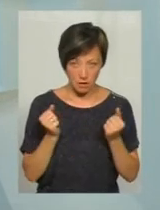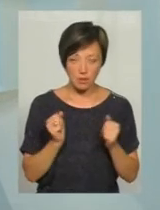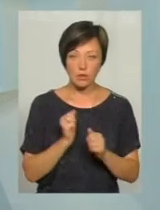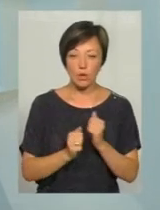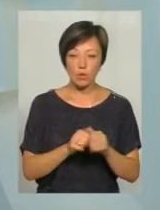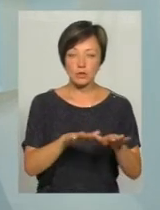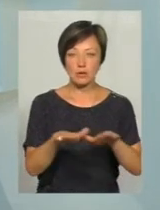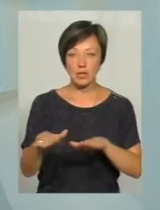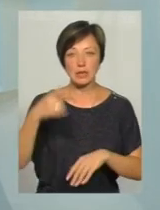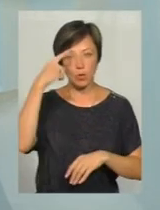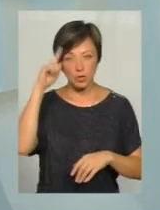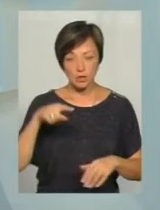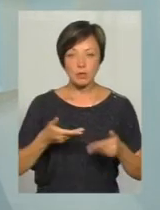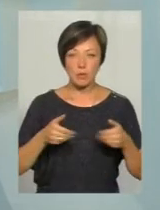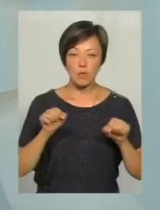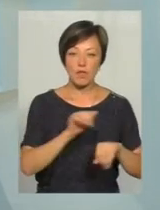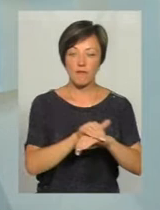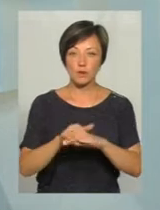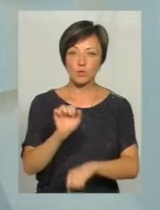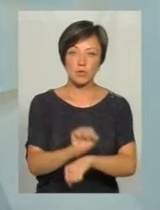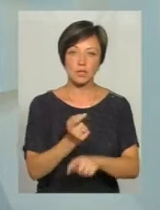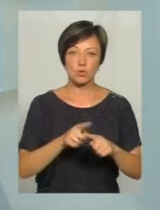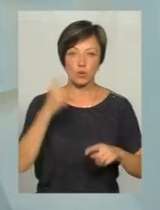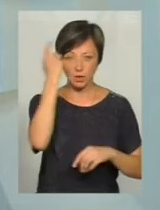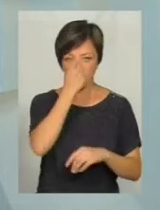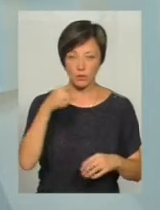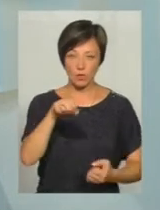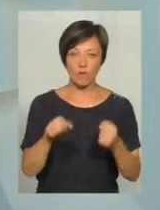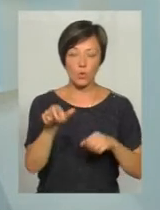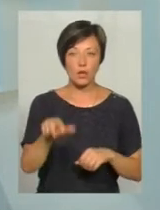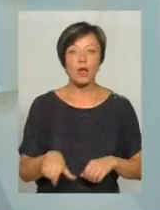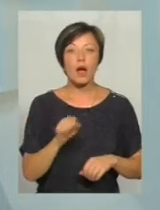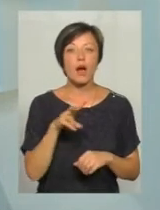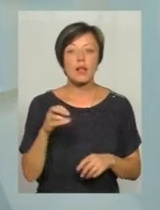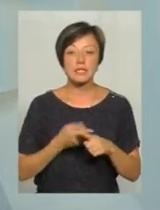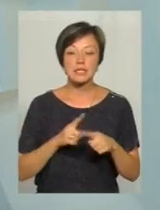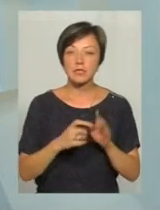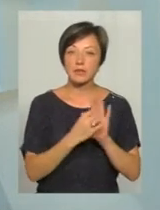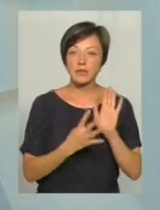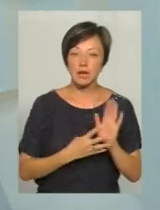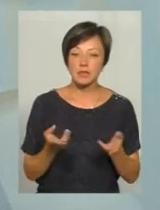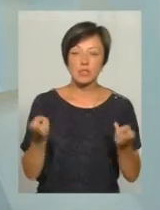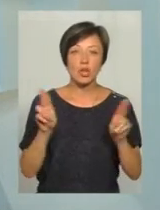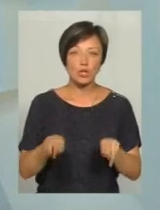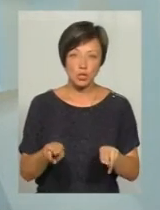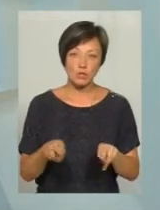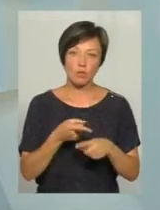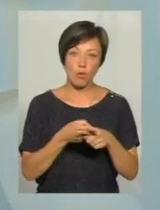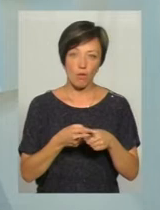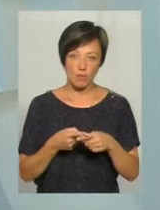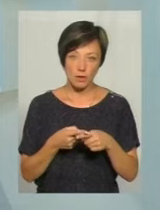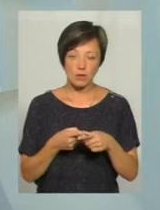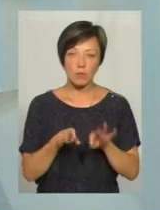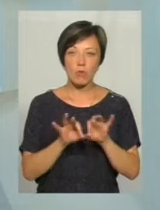кожній локації теоретично ми могли б виявити та зупинити цього нетверезого водія. Але із цих 19, які залишилися, майже половина